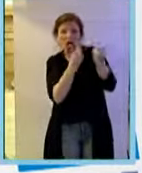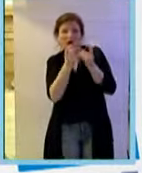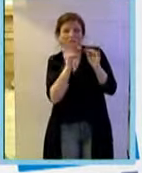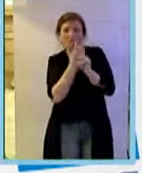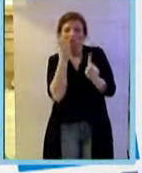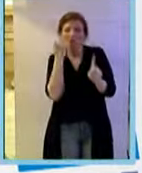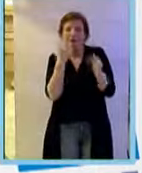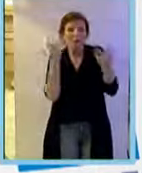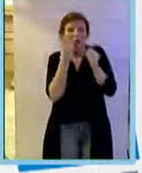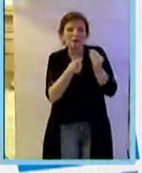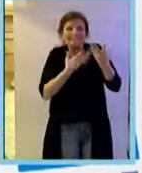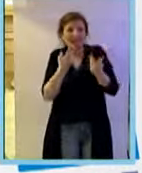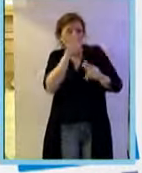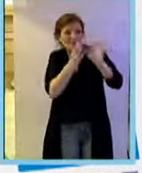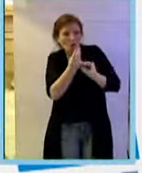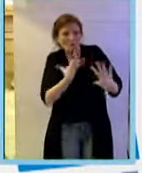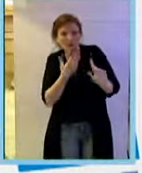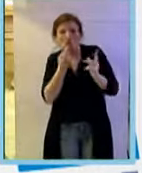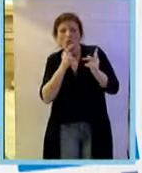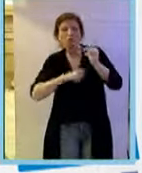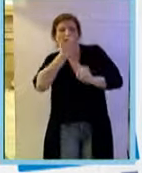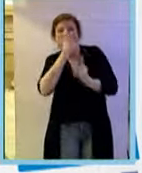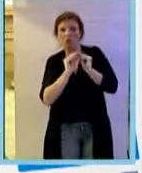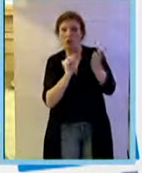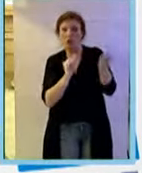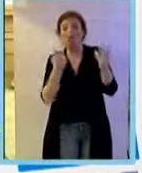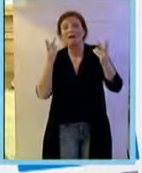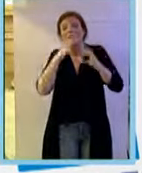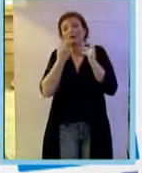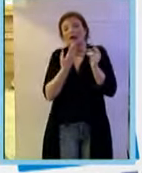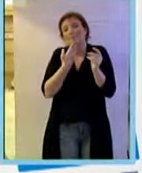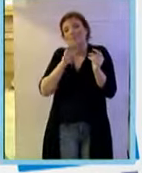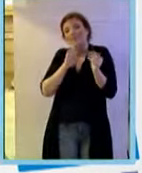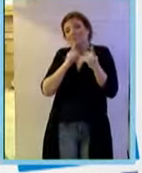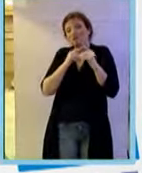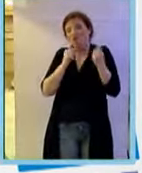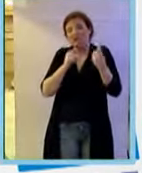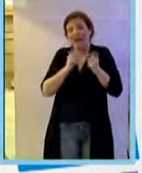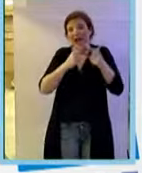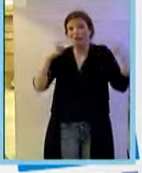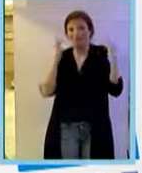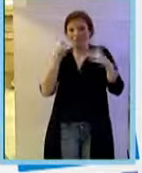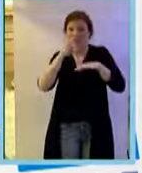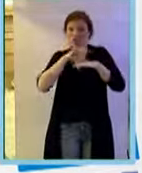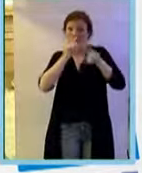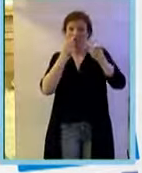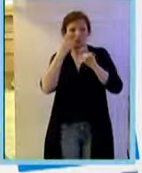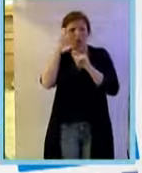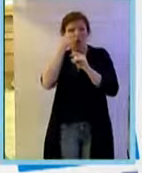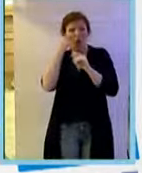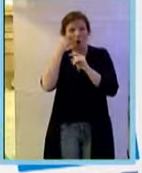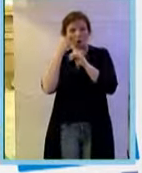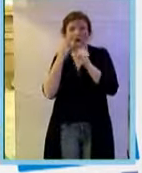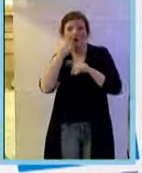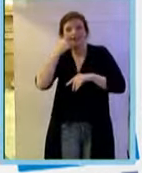sfida per il futuro sicuramente si può dire che il beneficio è ancora più considerevole in queste patologie dell'occhio tipo di